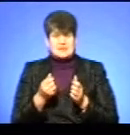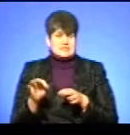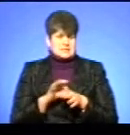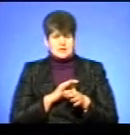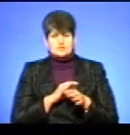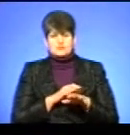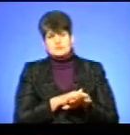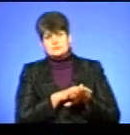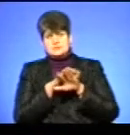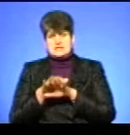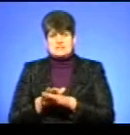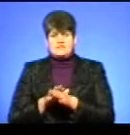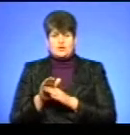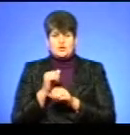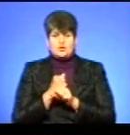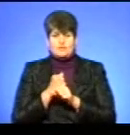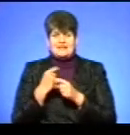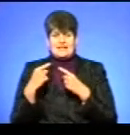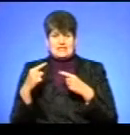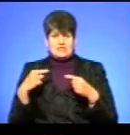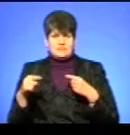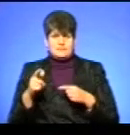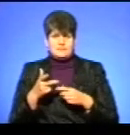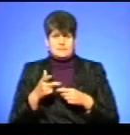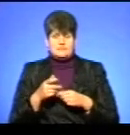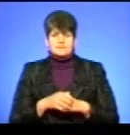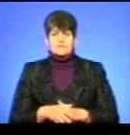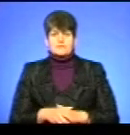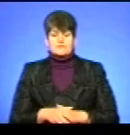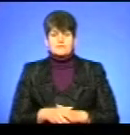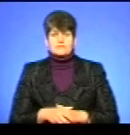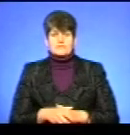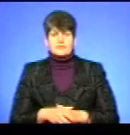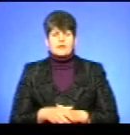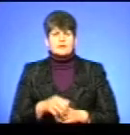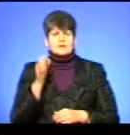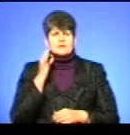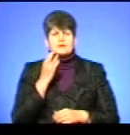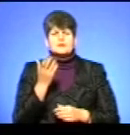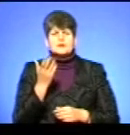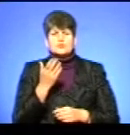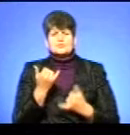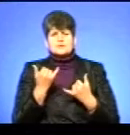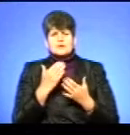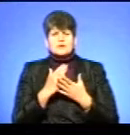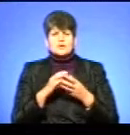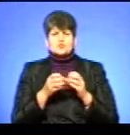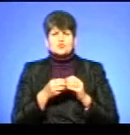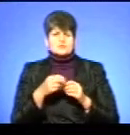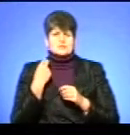за виконання роботи іншим підрядникам, в тому числі і оболавтодором. Пане Андрію, нагадайте, будь ласка, яку наразі маємо суму